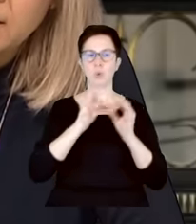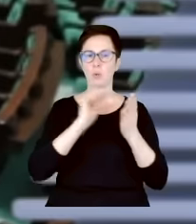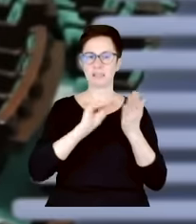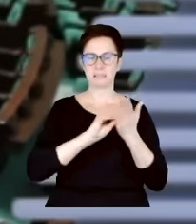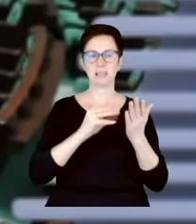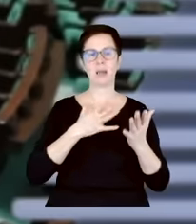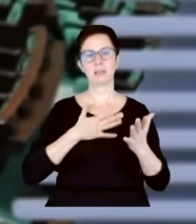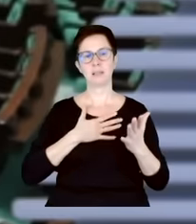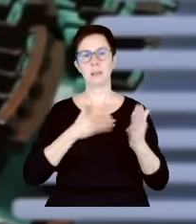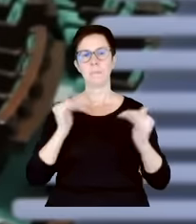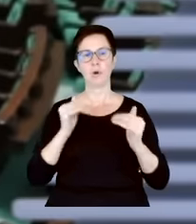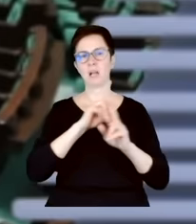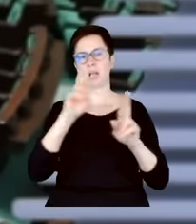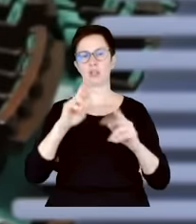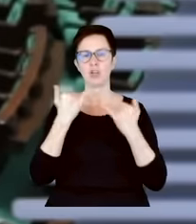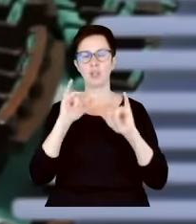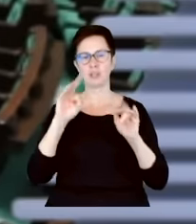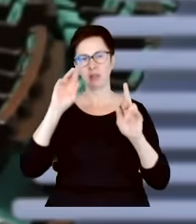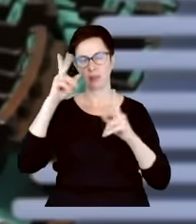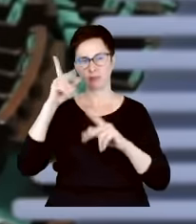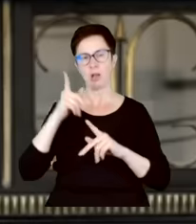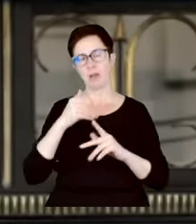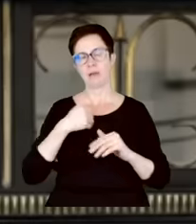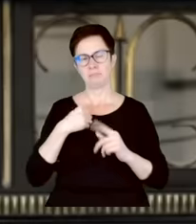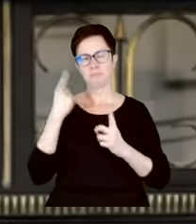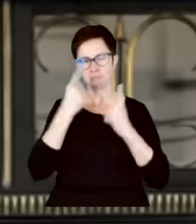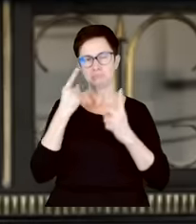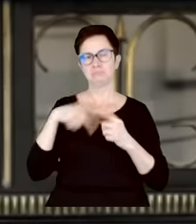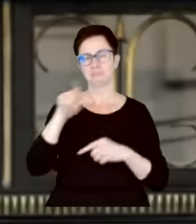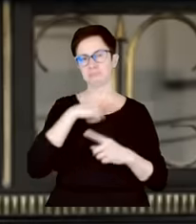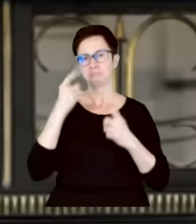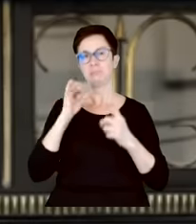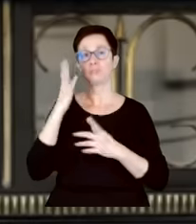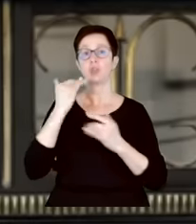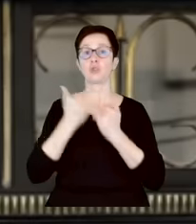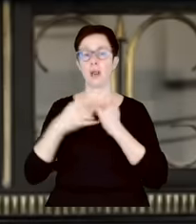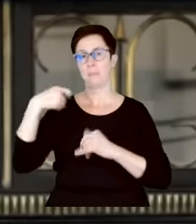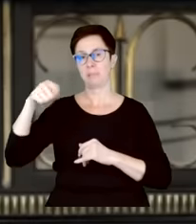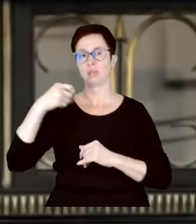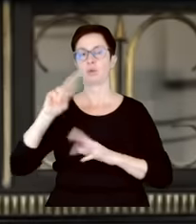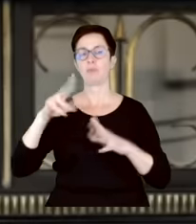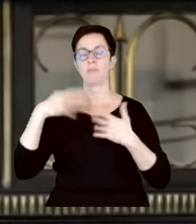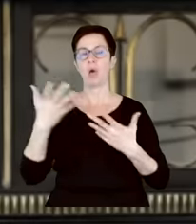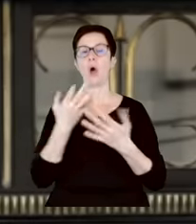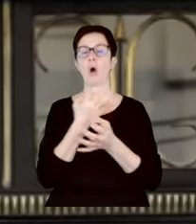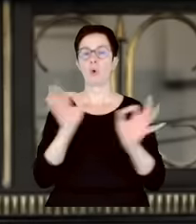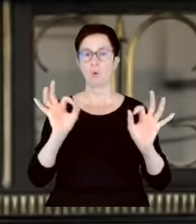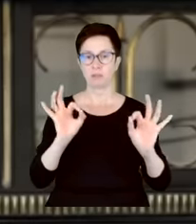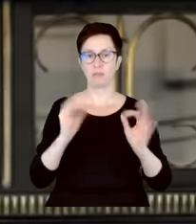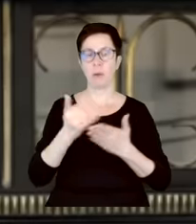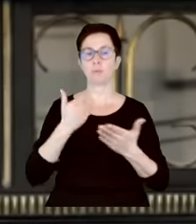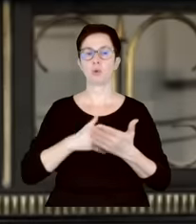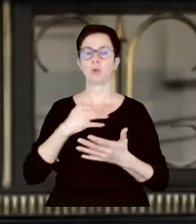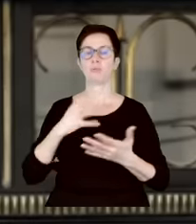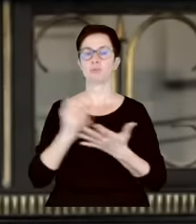do interpretacji. I można było spodziewać się tego, że jeżeli prezydent ułaskawi kogokolwiek przed uzyskaniem prawomocnego wyroku